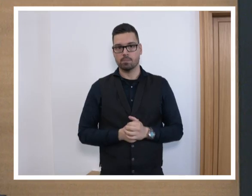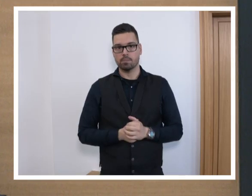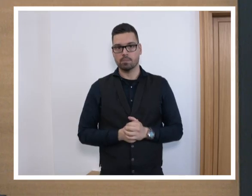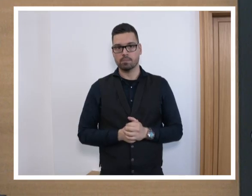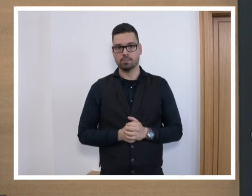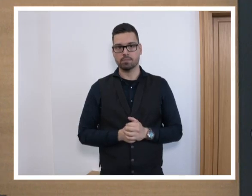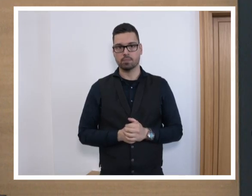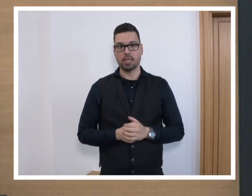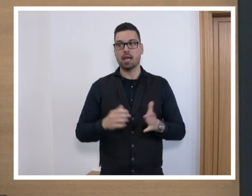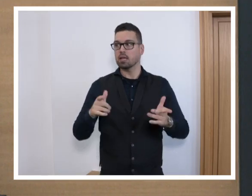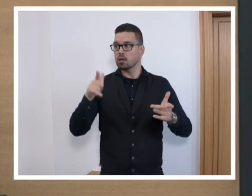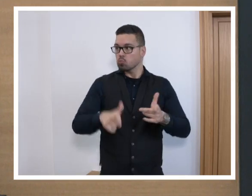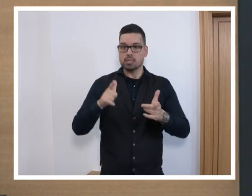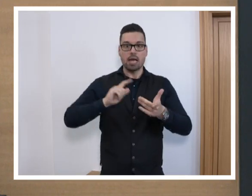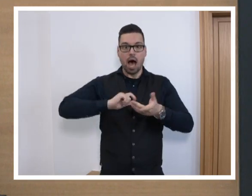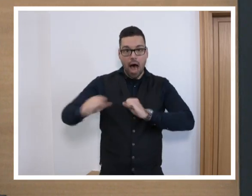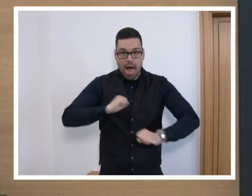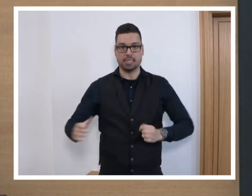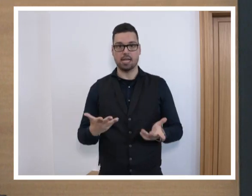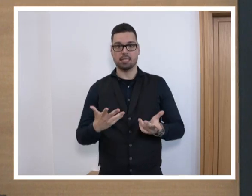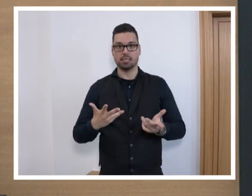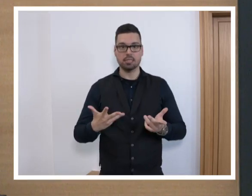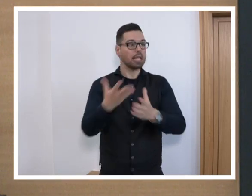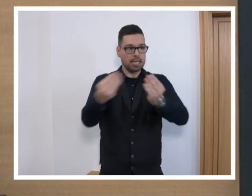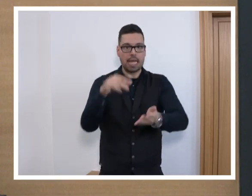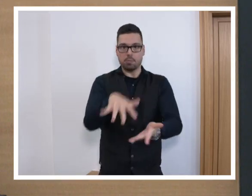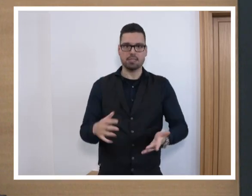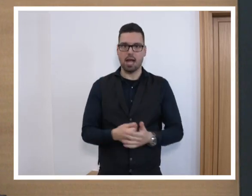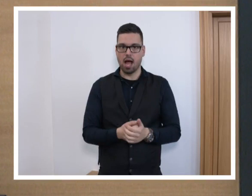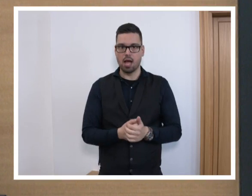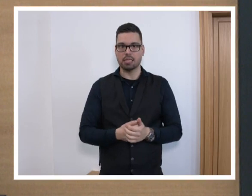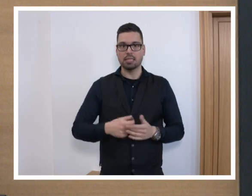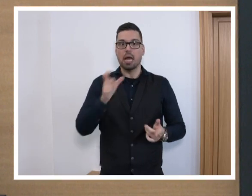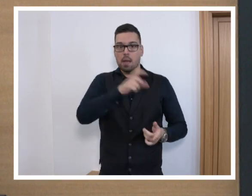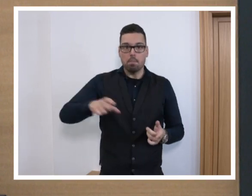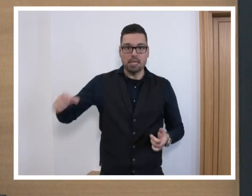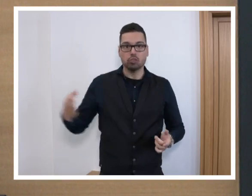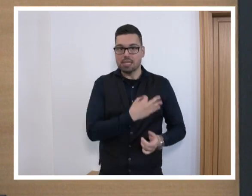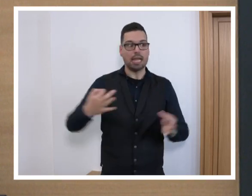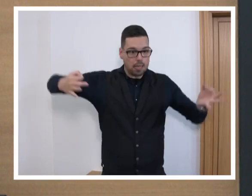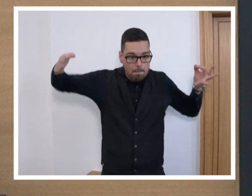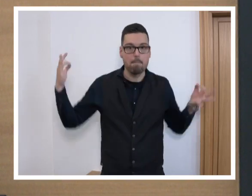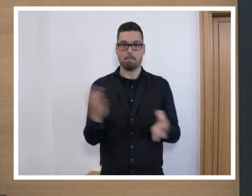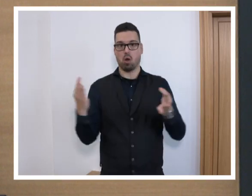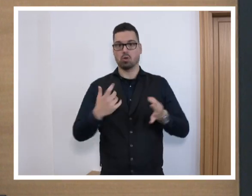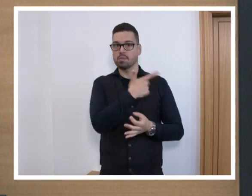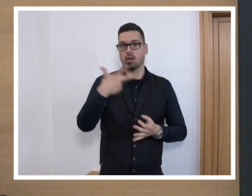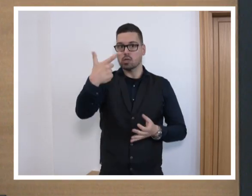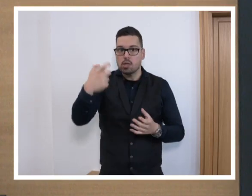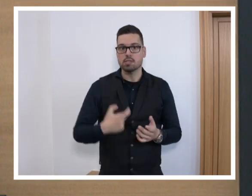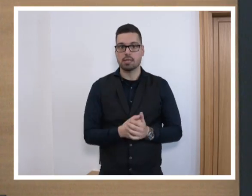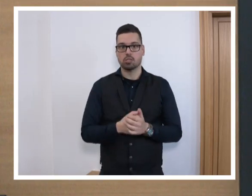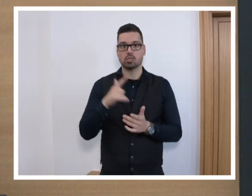Nehmen Sie endlich das Heft des Handelns so in die Hand, dass auch etwas dabei herauskommt. Die Menschen im Saarland erwarten zu Recht, dass sie auch im Jahr 2023